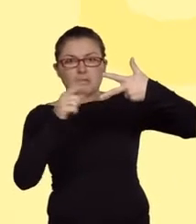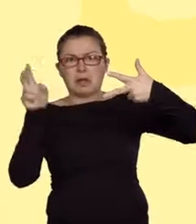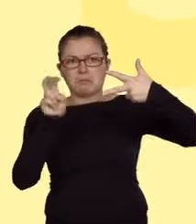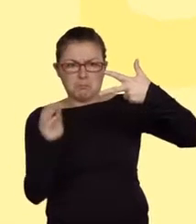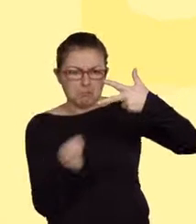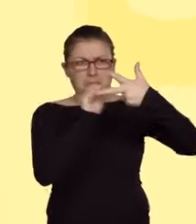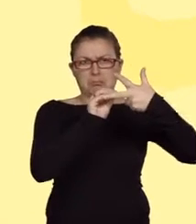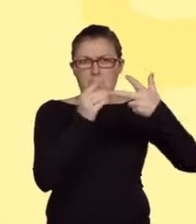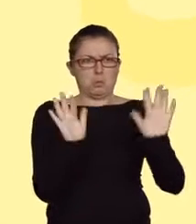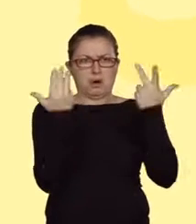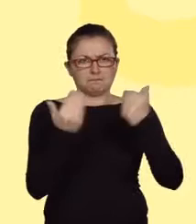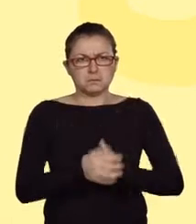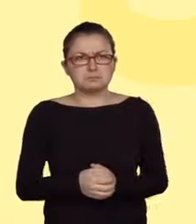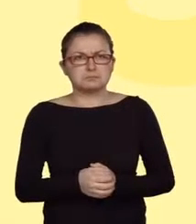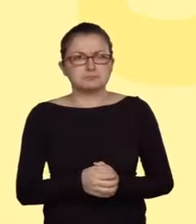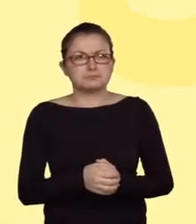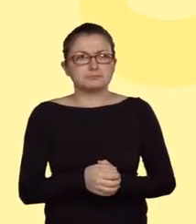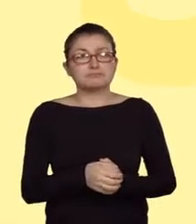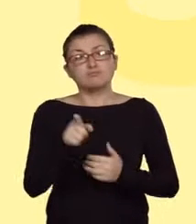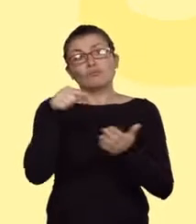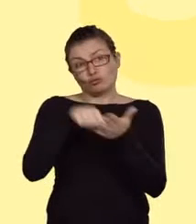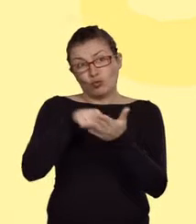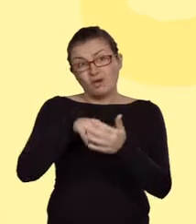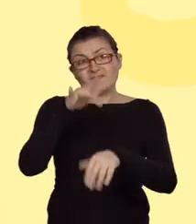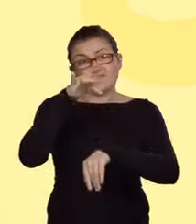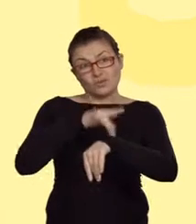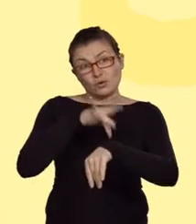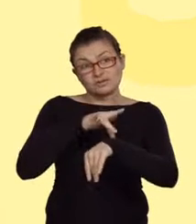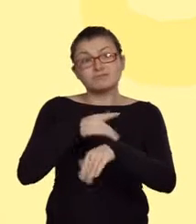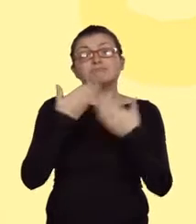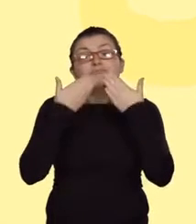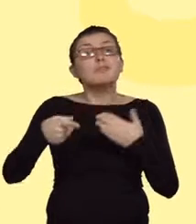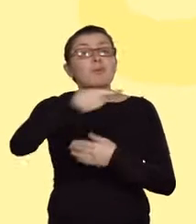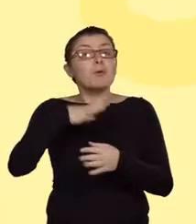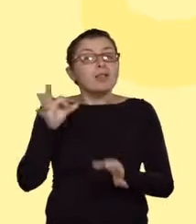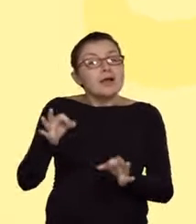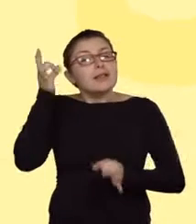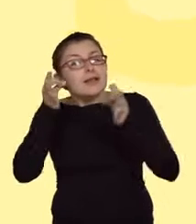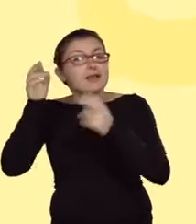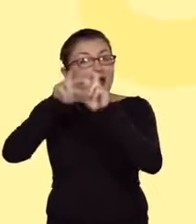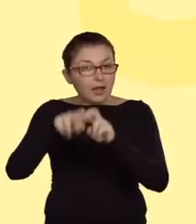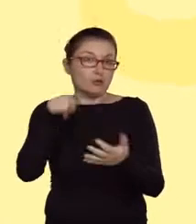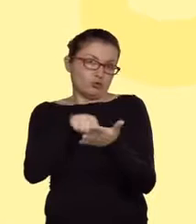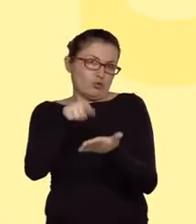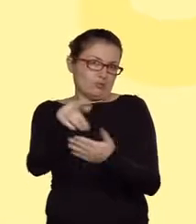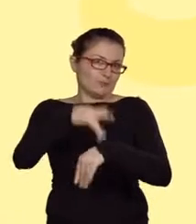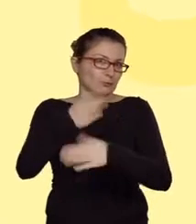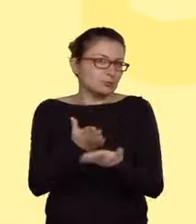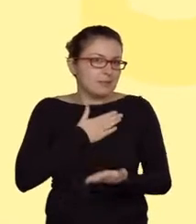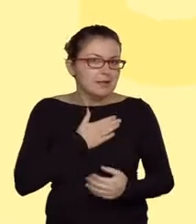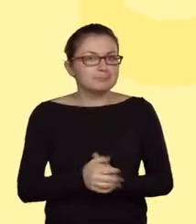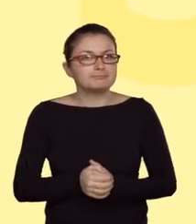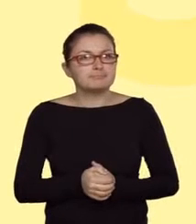wniosek wynikający z naszych rozważań i analizy informacji wstępnej. Oczywiście, podobnie jak w przypadku reakcji